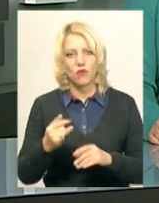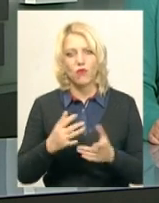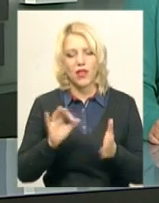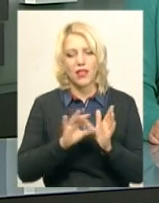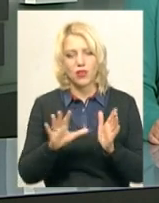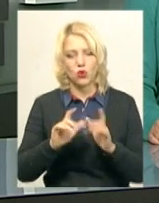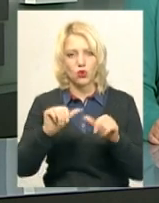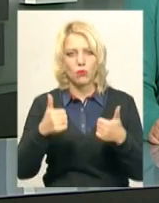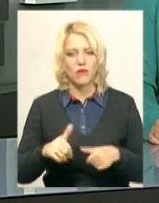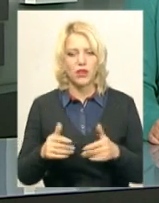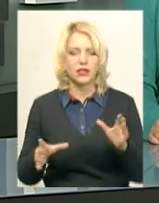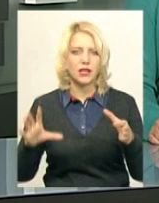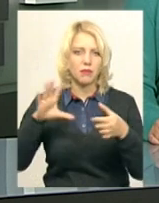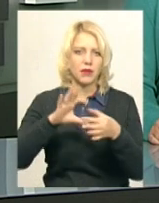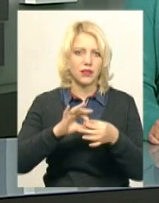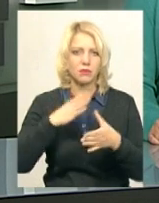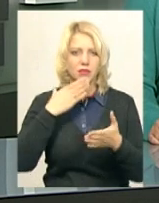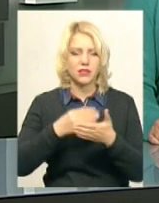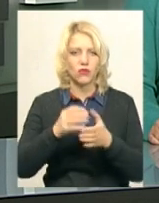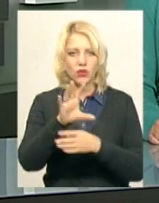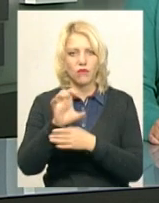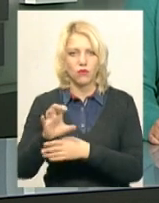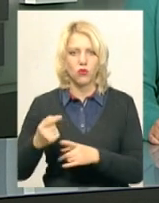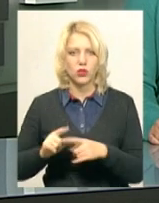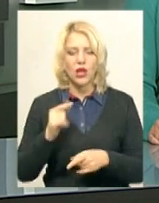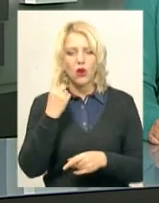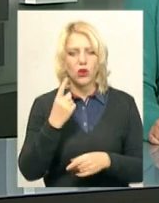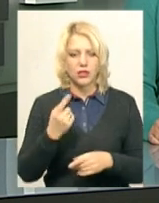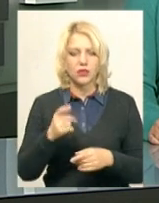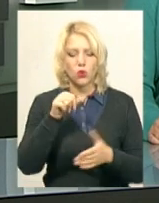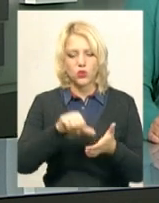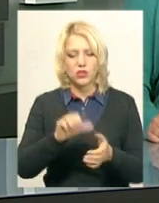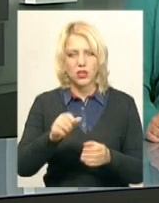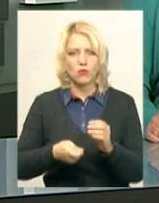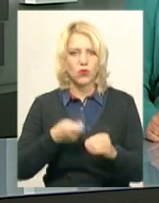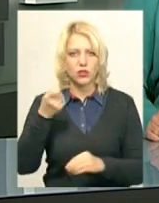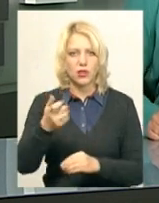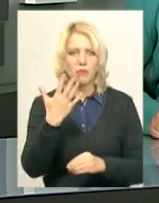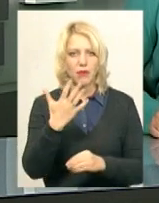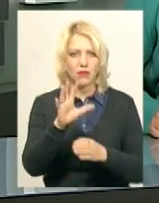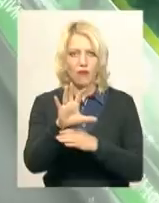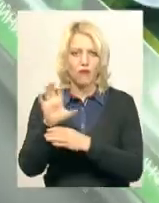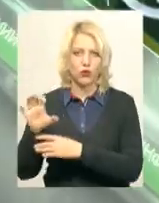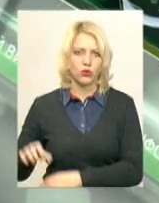прикріпити до неї свої фото, додає Юлія Сабій. За її словами, один учасник може надіслати до 5 фотографій.